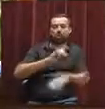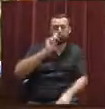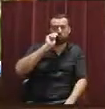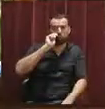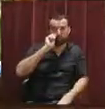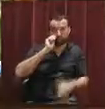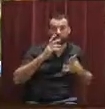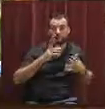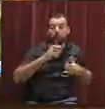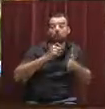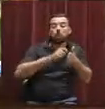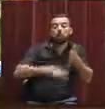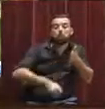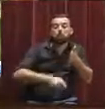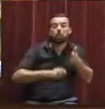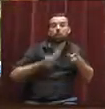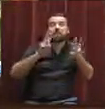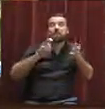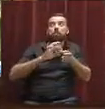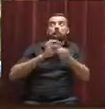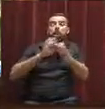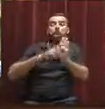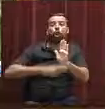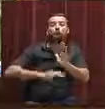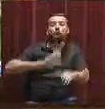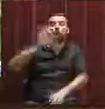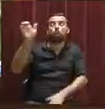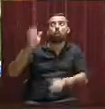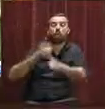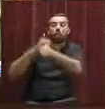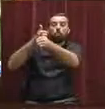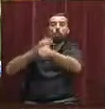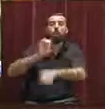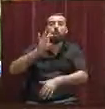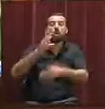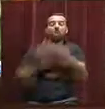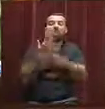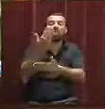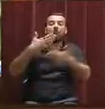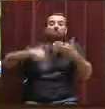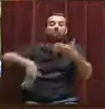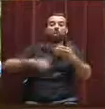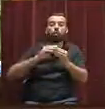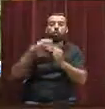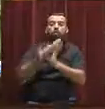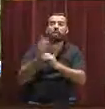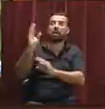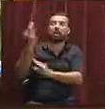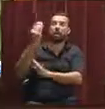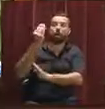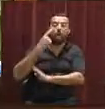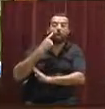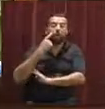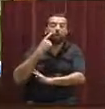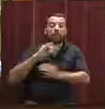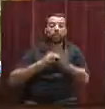ha dos procediments. S'ha diria que per normativa europea és molt garantista i efectivament tenen els 15 dies per presentar la informació. Després se comprovarà per